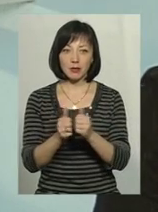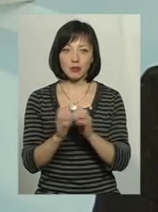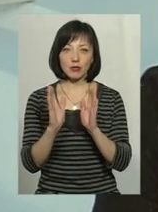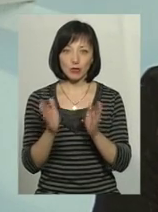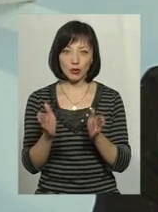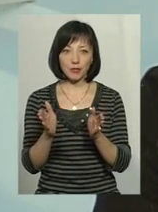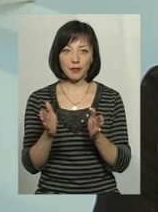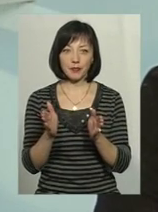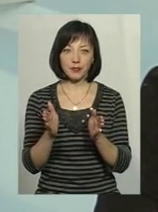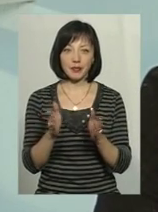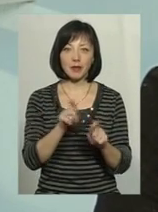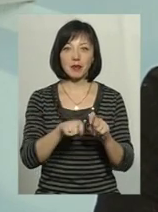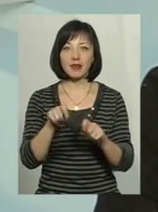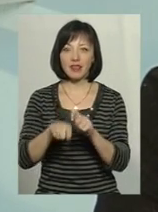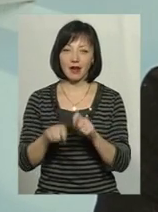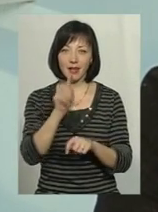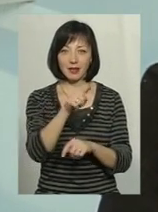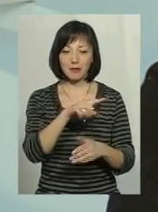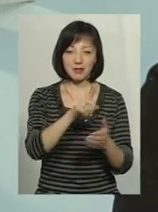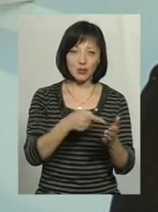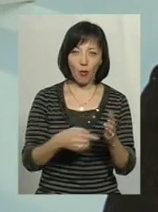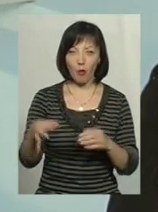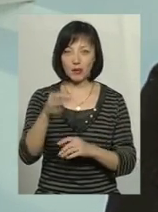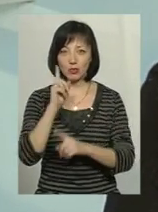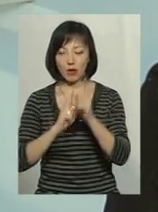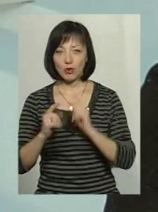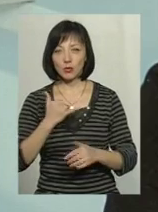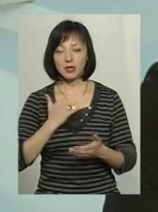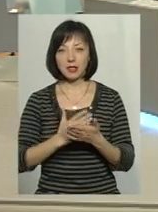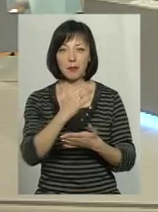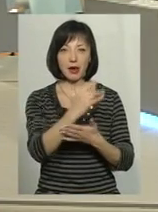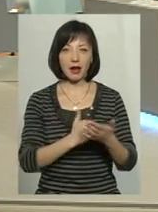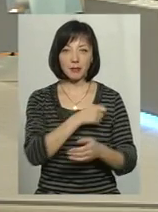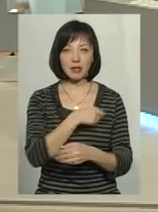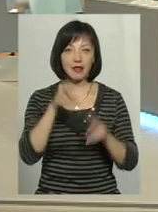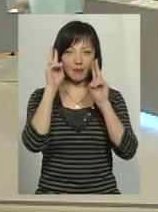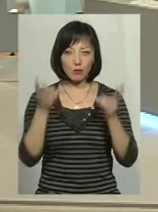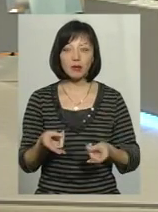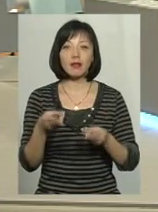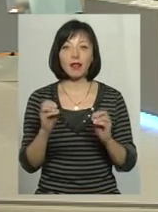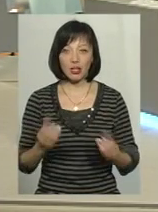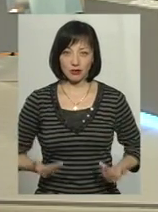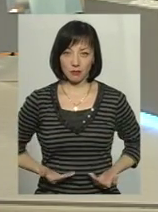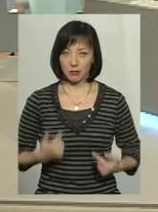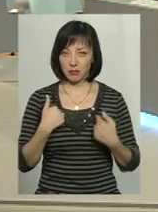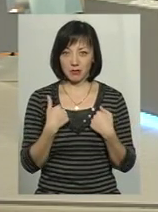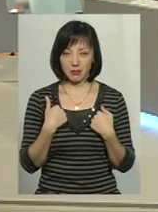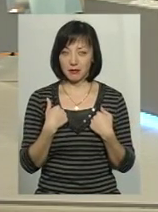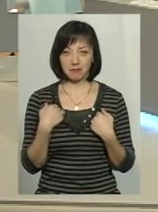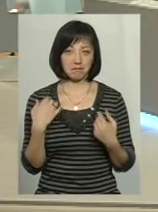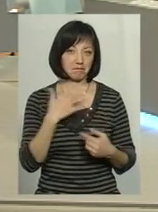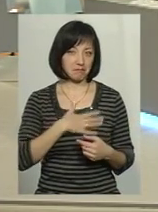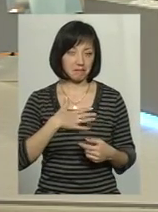звичайно, перевіряти. Тому що в нас є перелік депутатів, які невідомо де живуть. І це для мене дуже викликає занепокоєння.